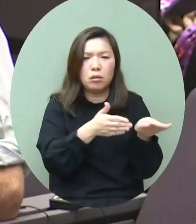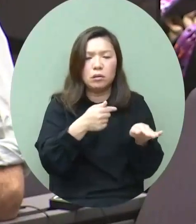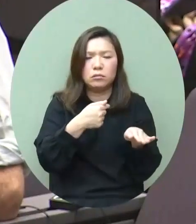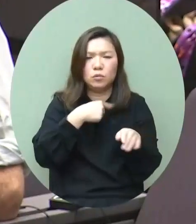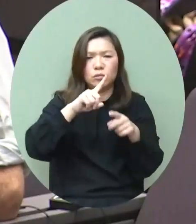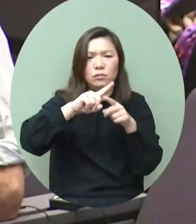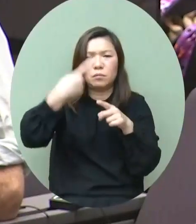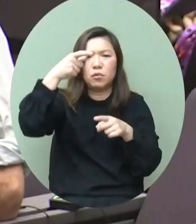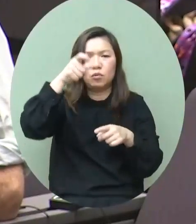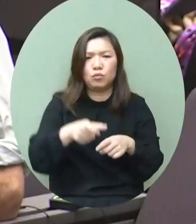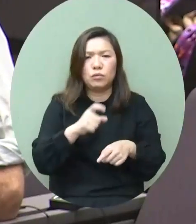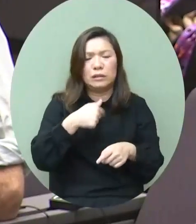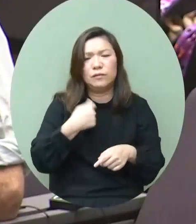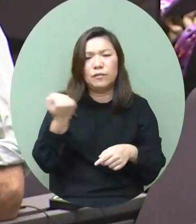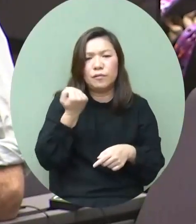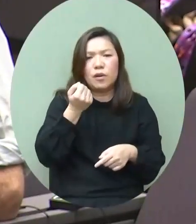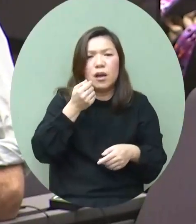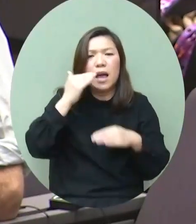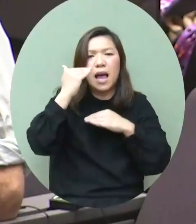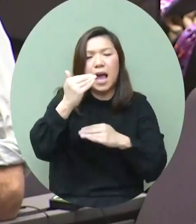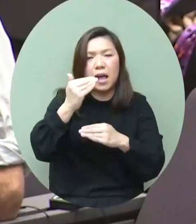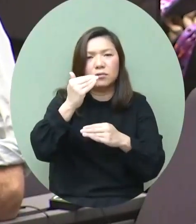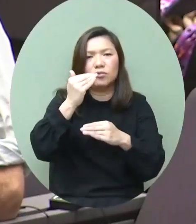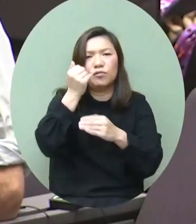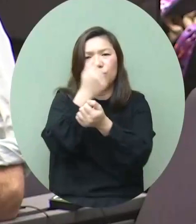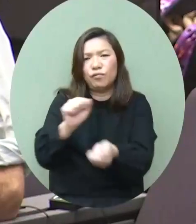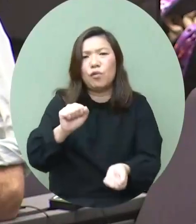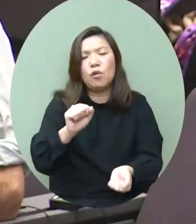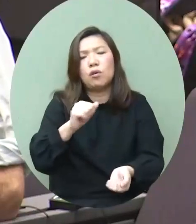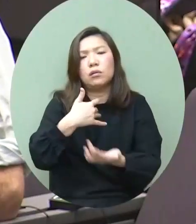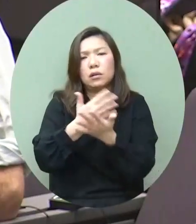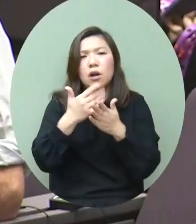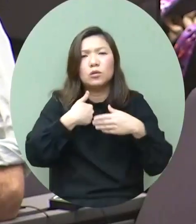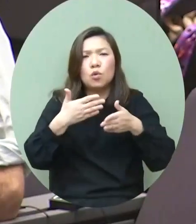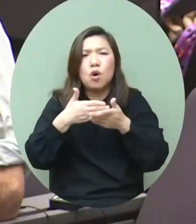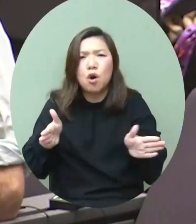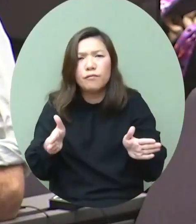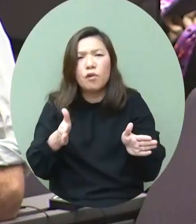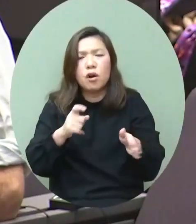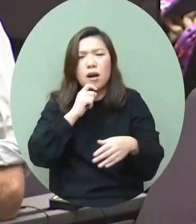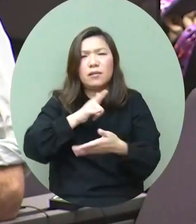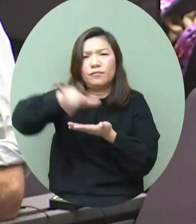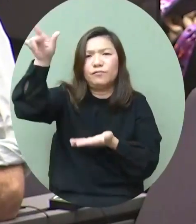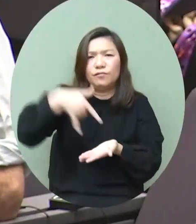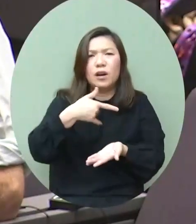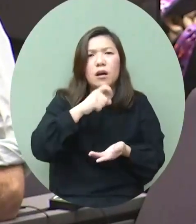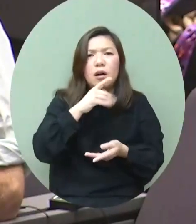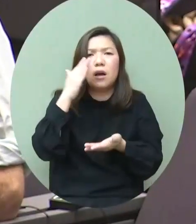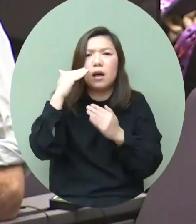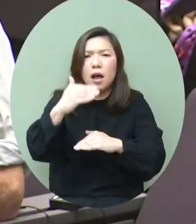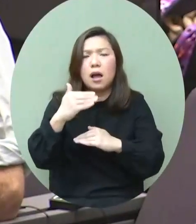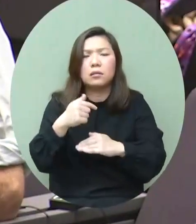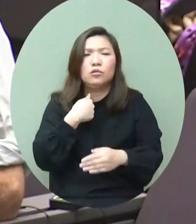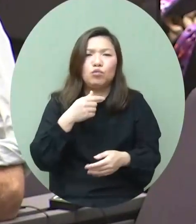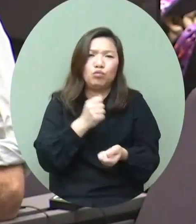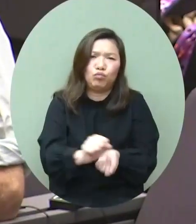月盡快解除一些限聚令或者是開放出入境限制的措施亦